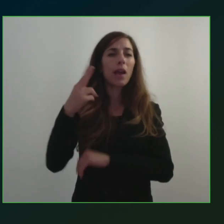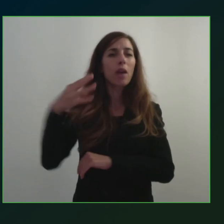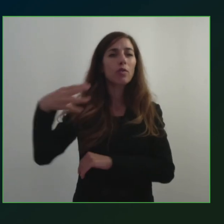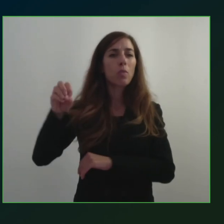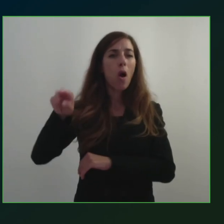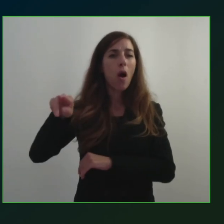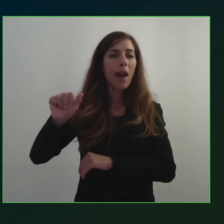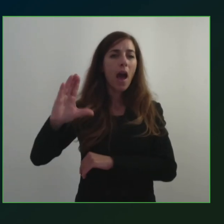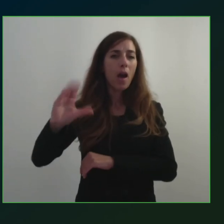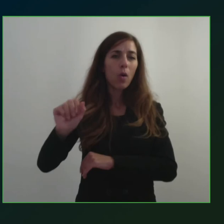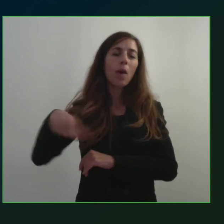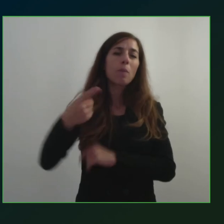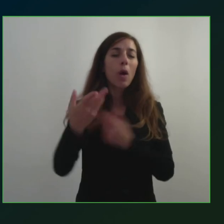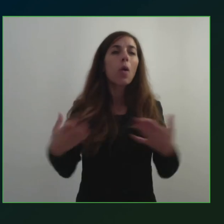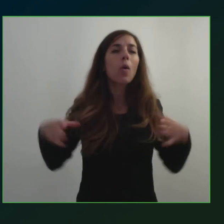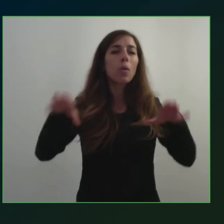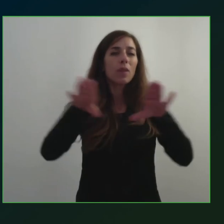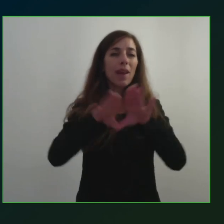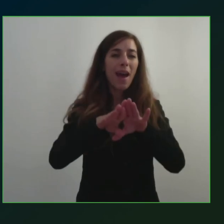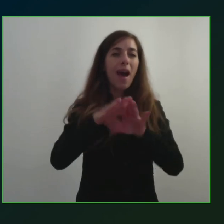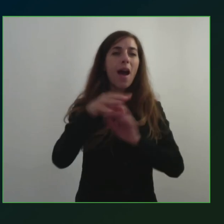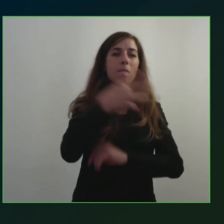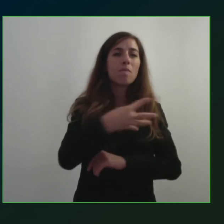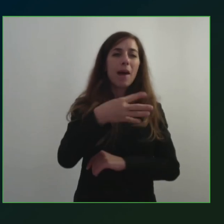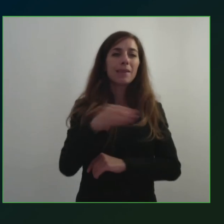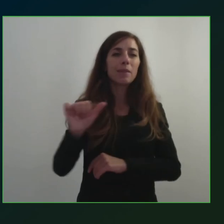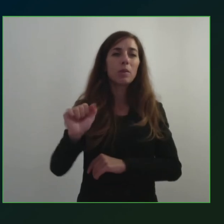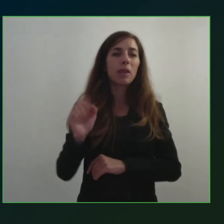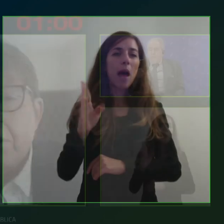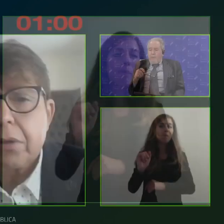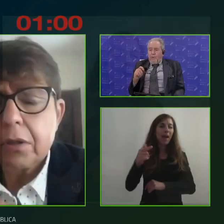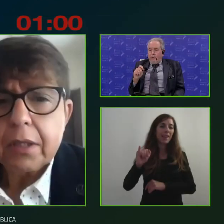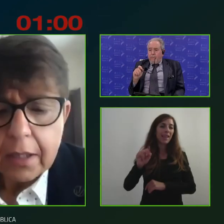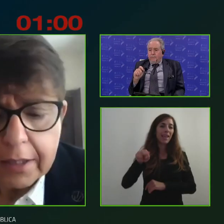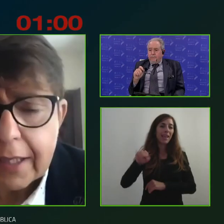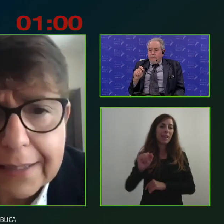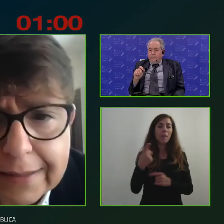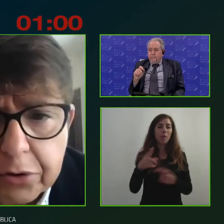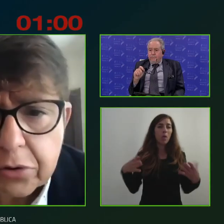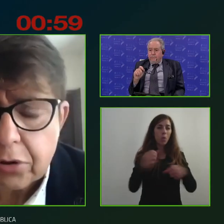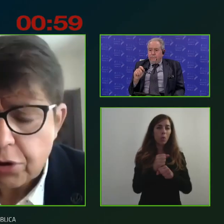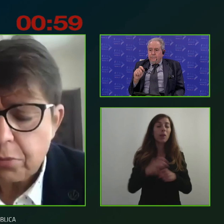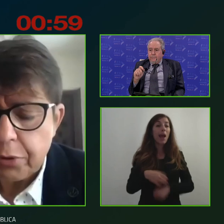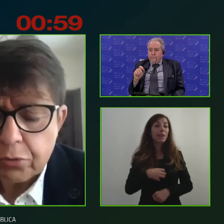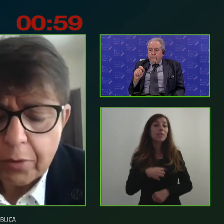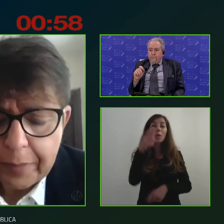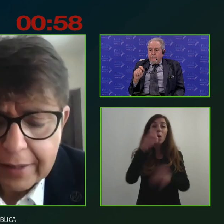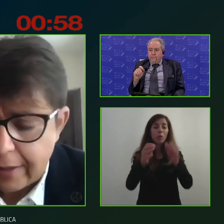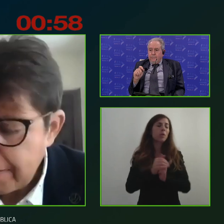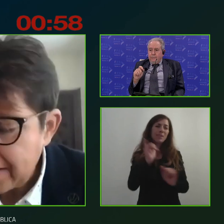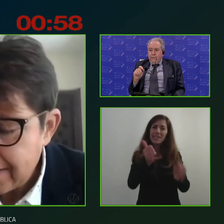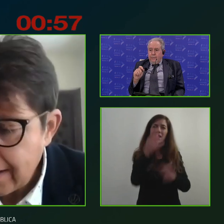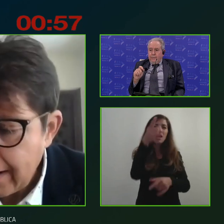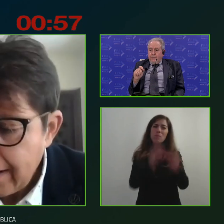Massimo Sabatini che tirerà un po' le fila di quello che ci siamo detti Assessore Grasso un minuto no no solo un minuto